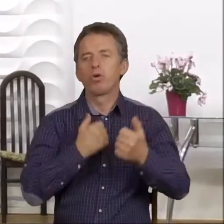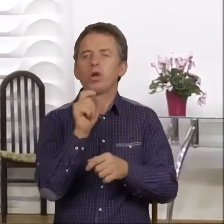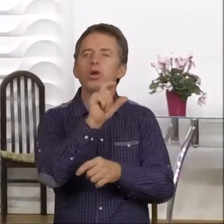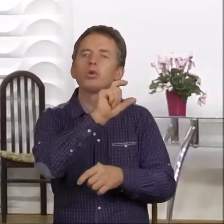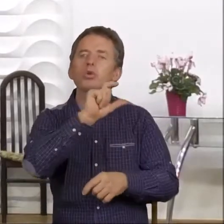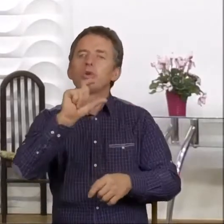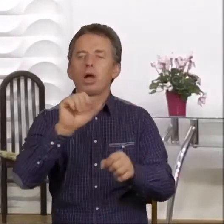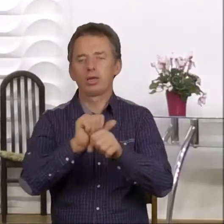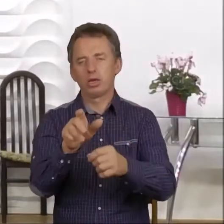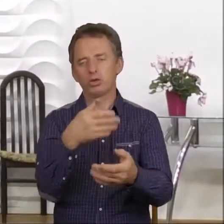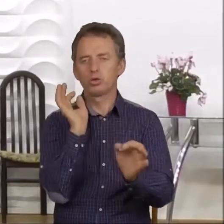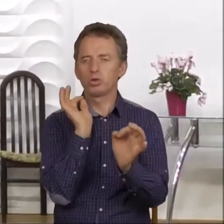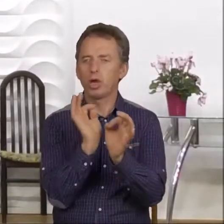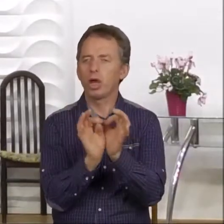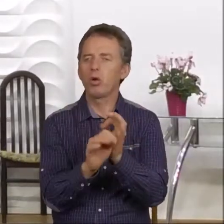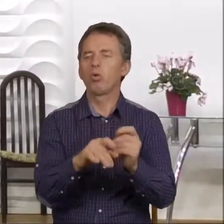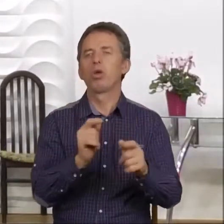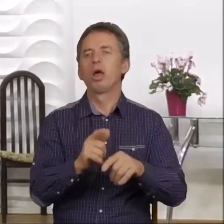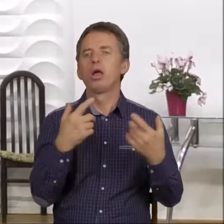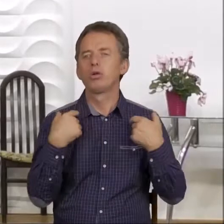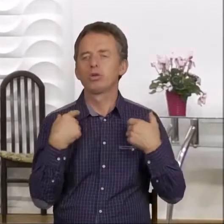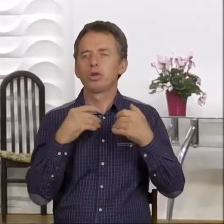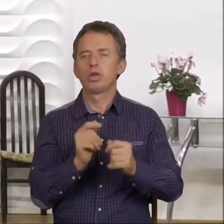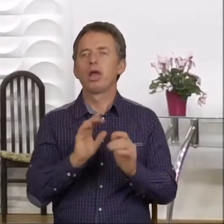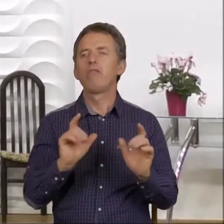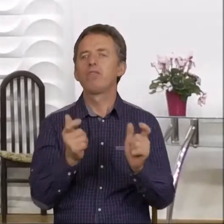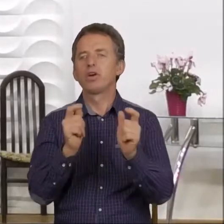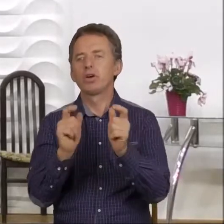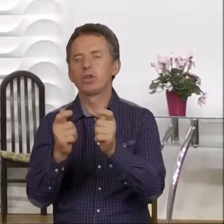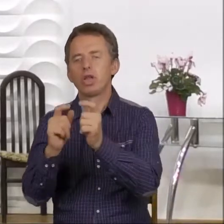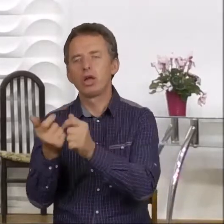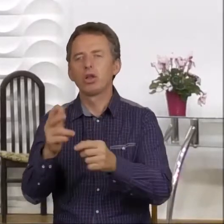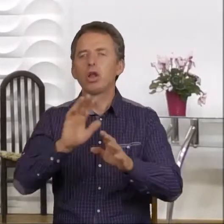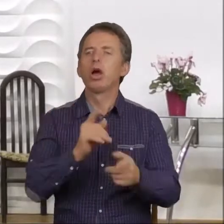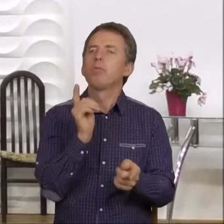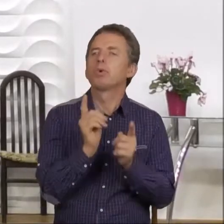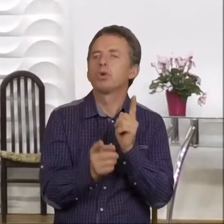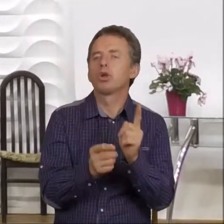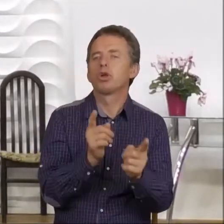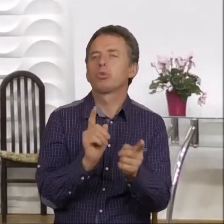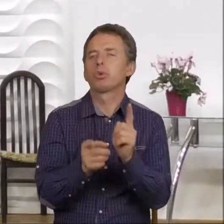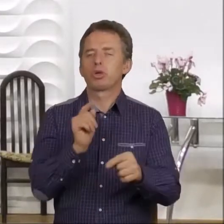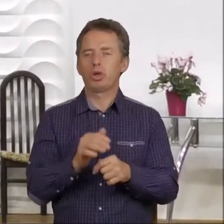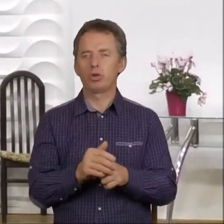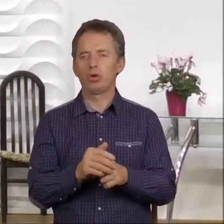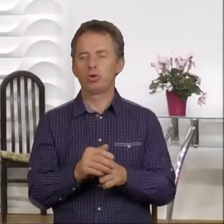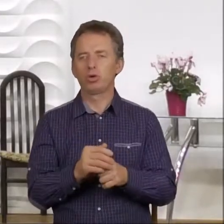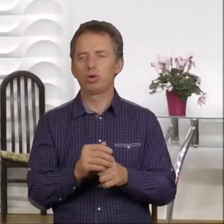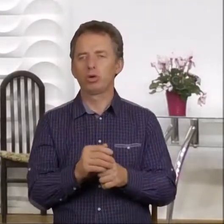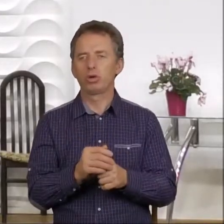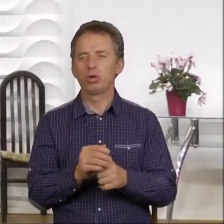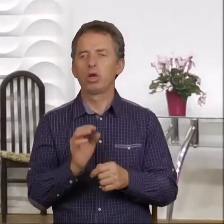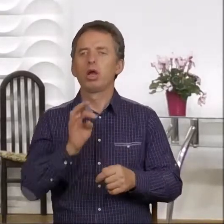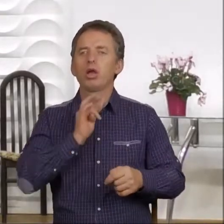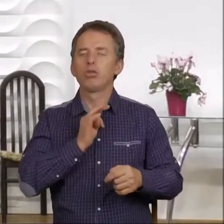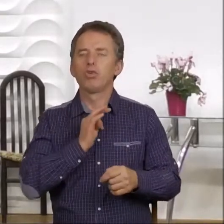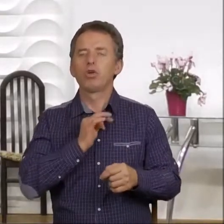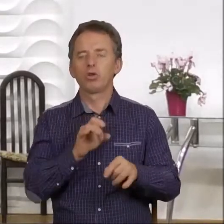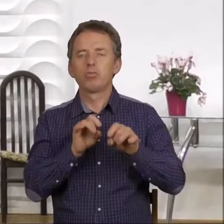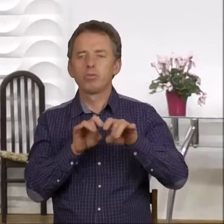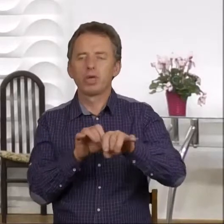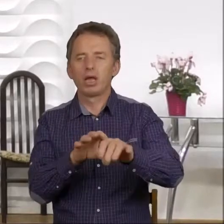szczególny i widać, że pewne wydarzenia przyspieszają w swoim przebiegu.